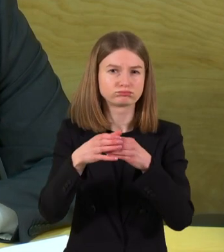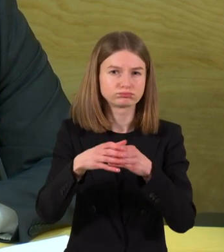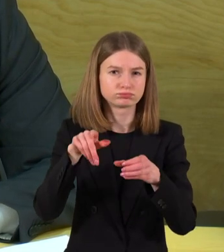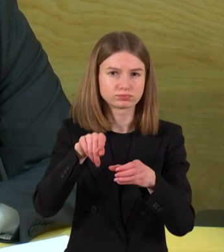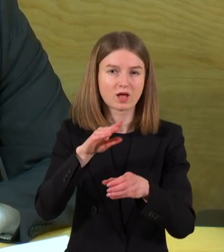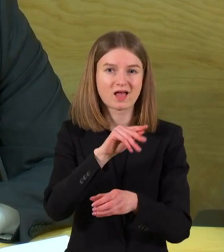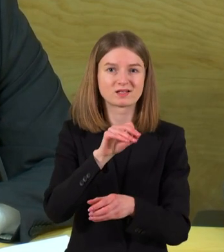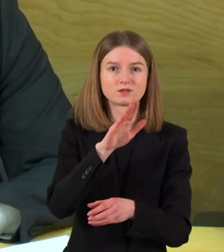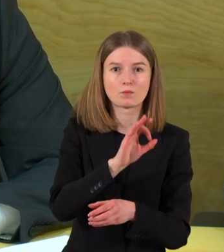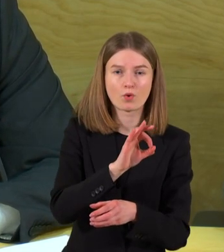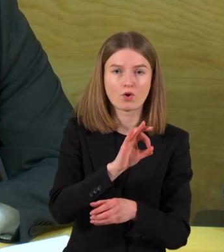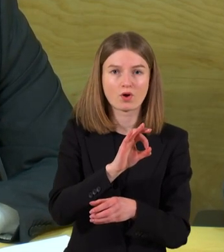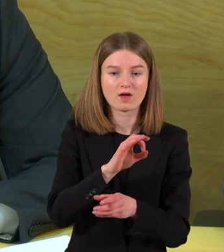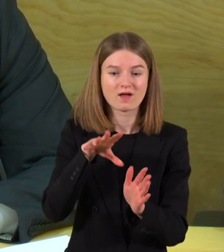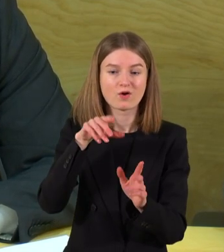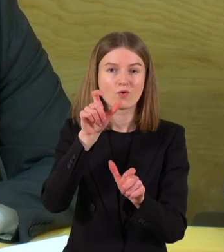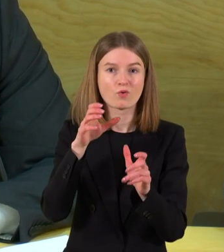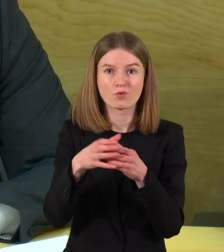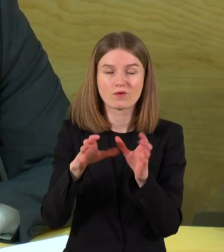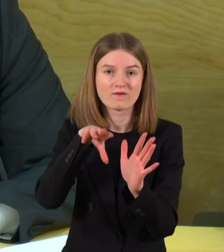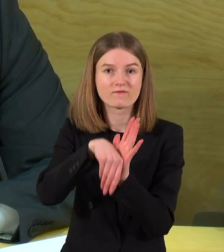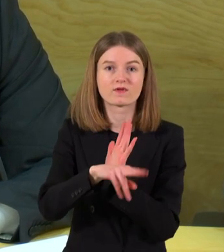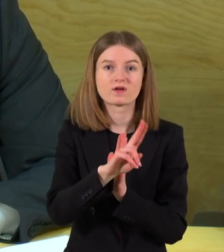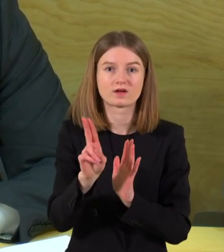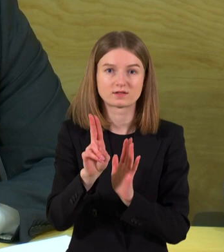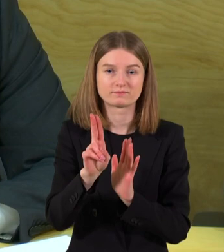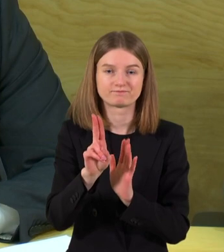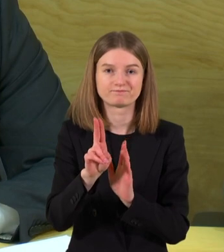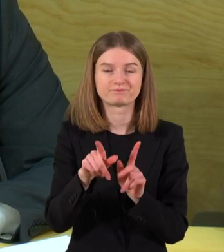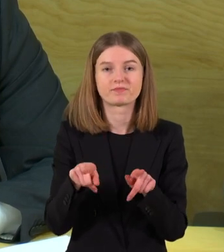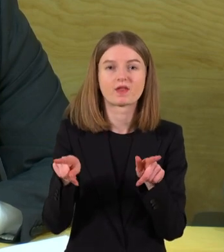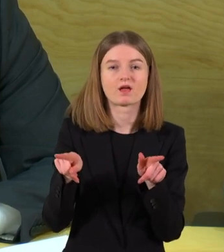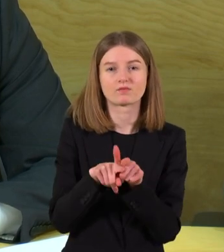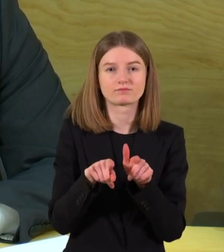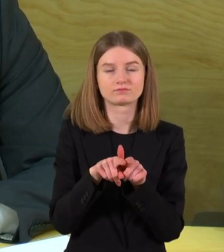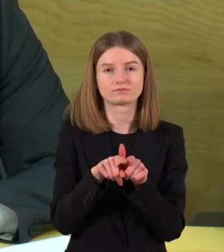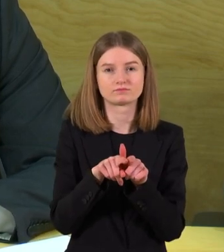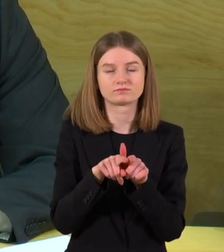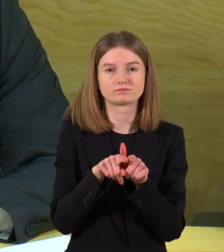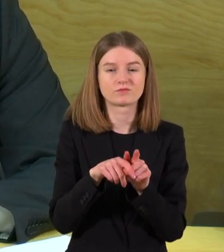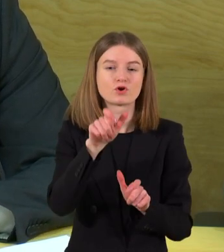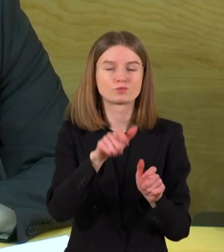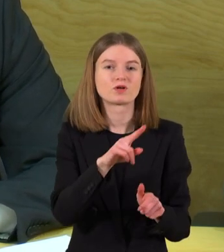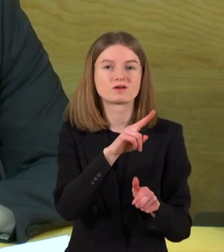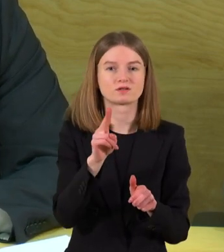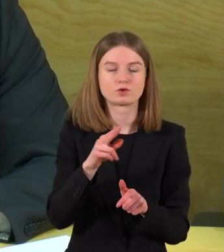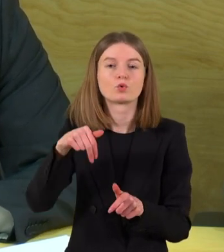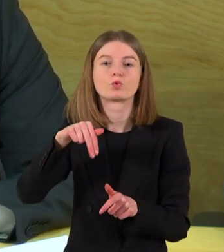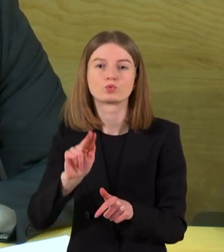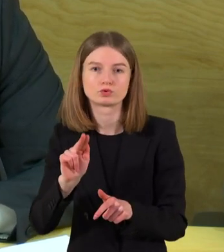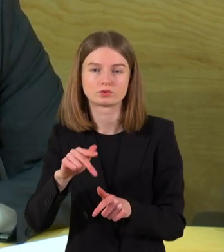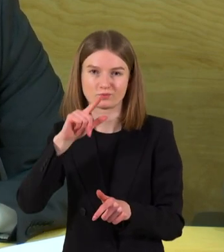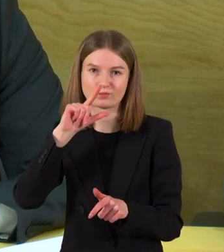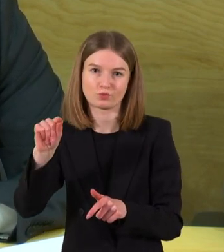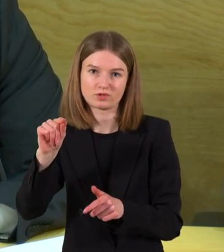asemlėjo sudaro tokie, sakyčiau, autoritėtingiausi Putino rėmėjai. Udumoje,